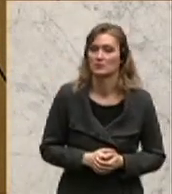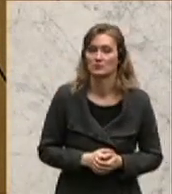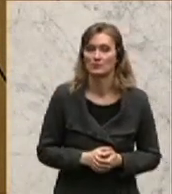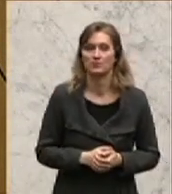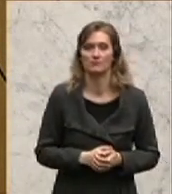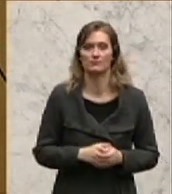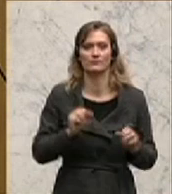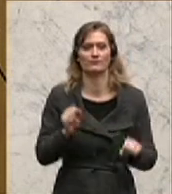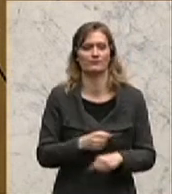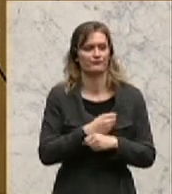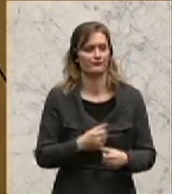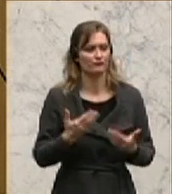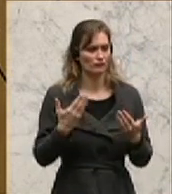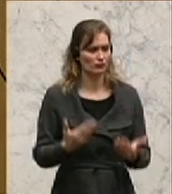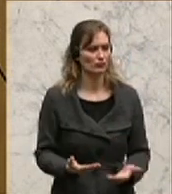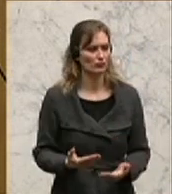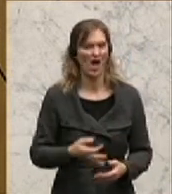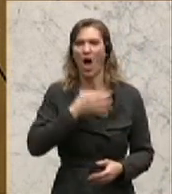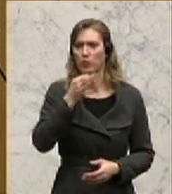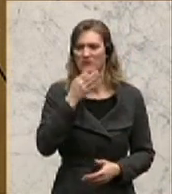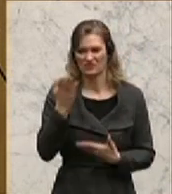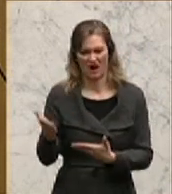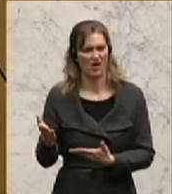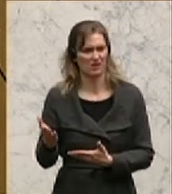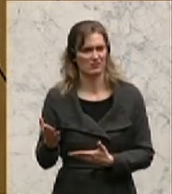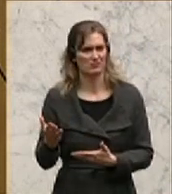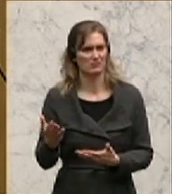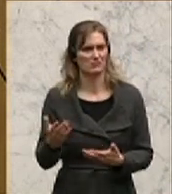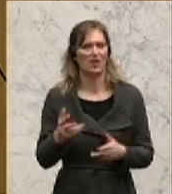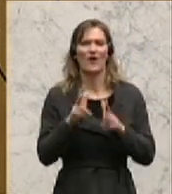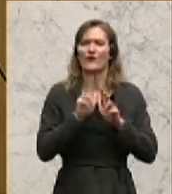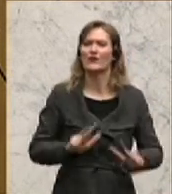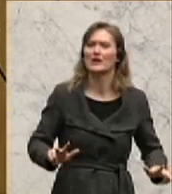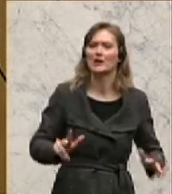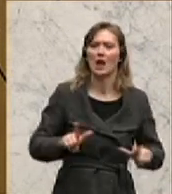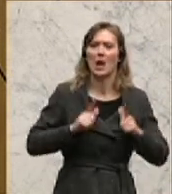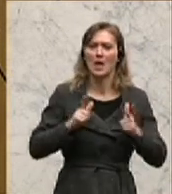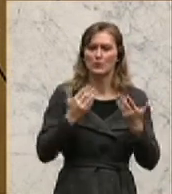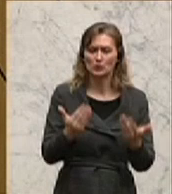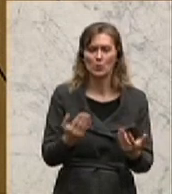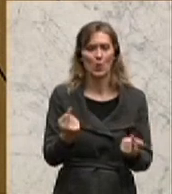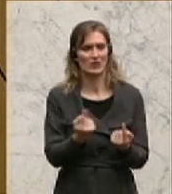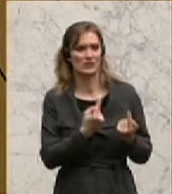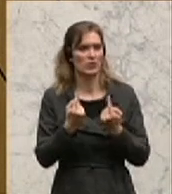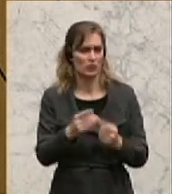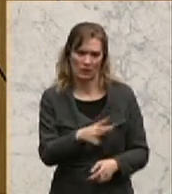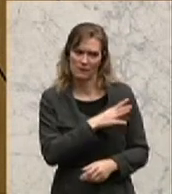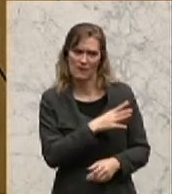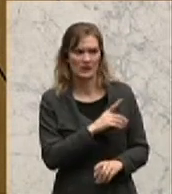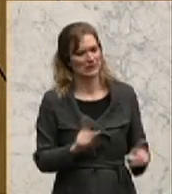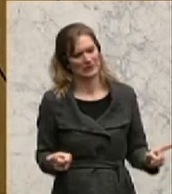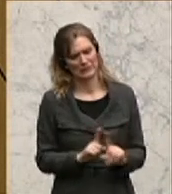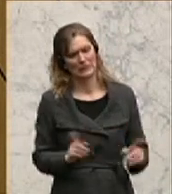kann es nicht sein, dass man solche Aussagen tätig und damit das friedliche Zusammenleben in Südtirol gefährdet. Ich ersuche Sie dringend,